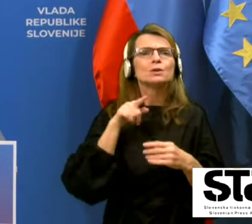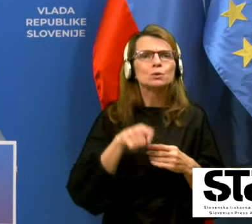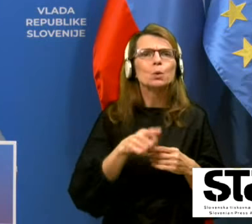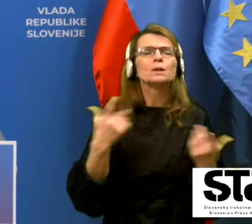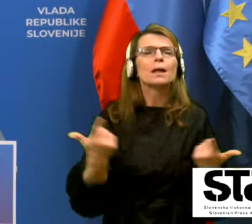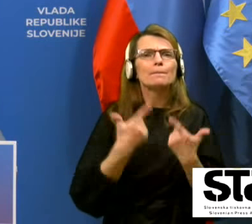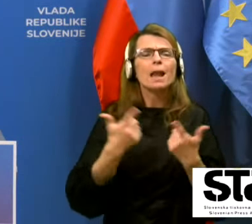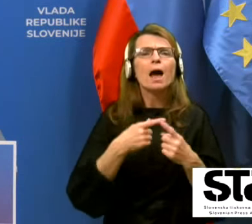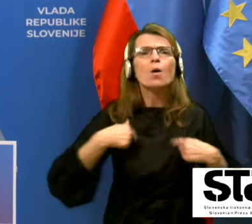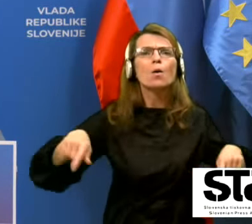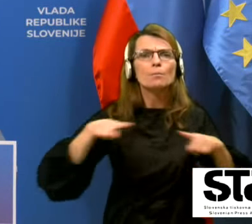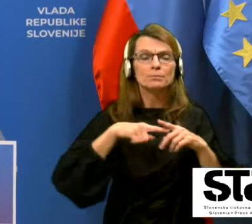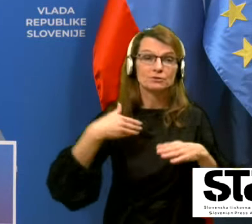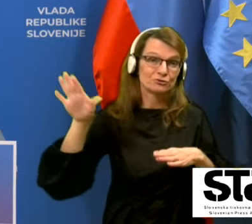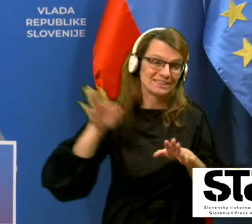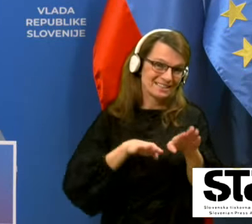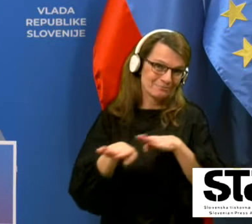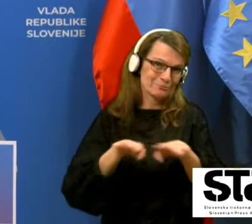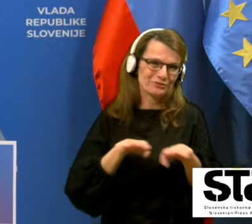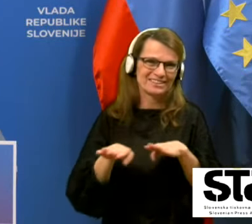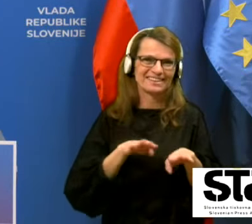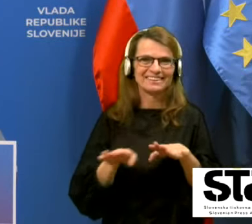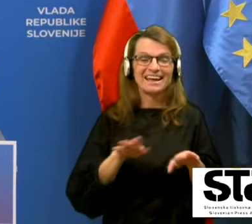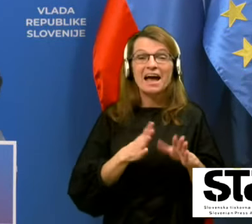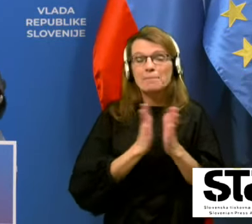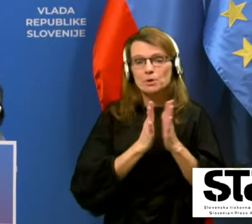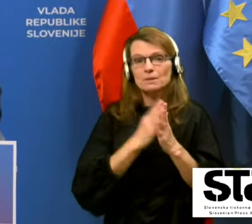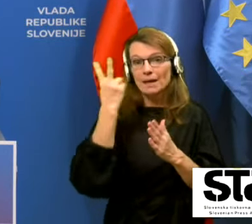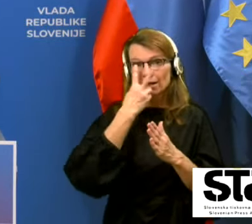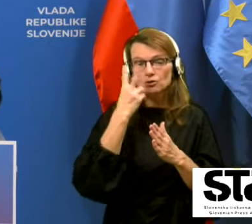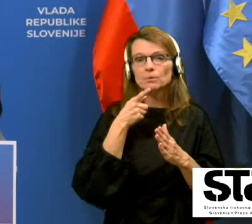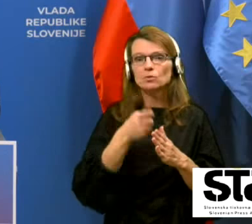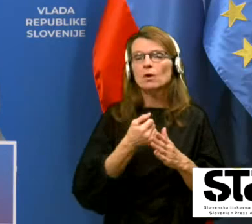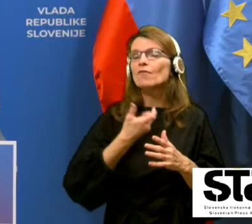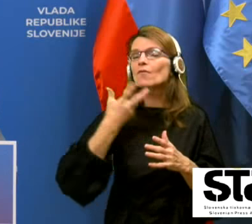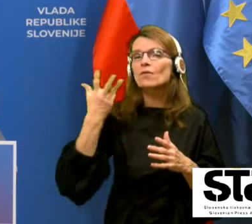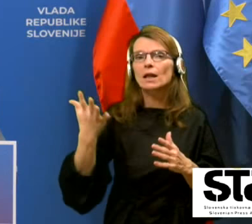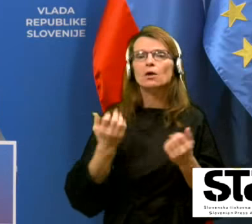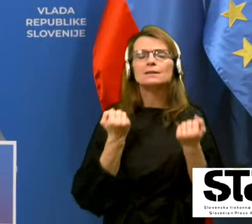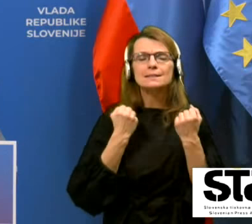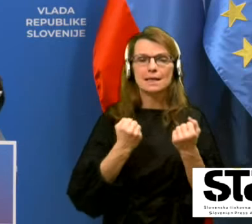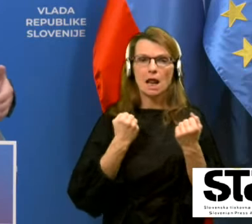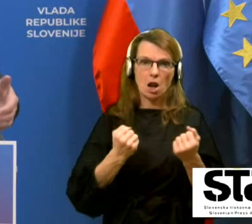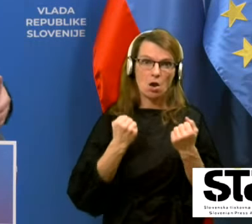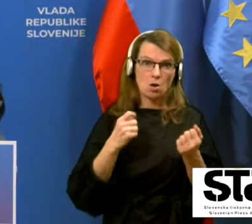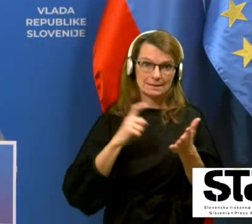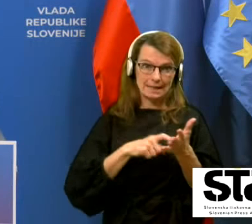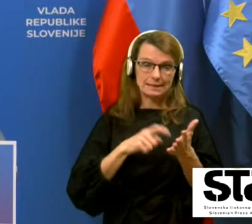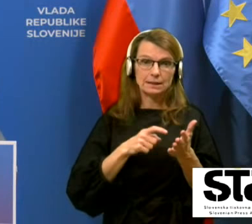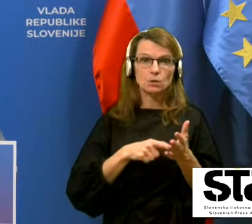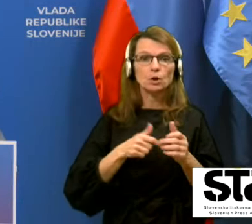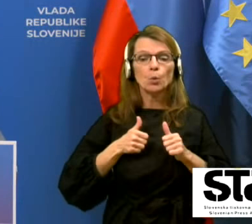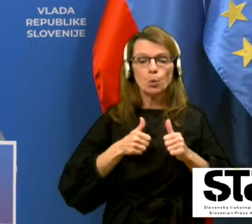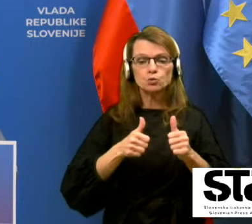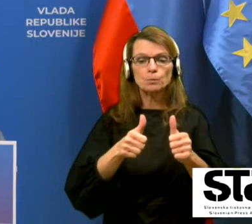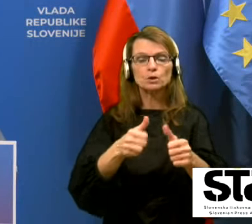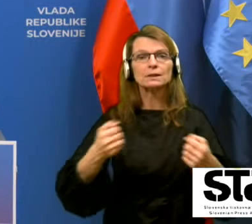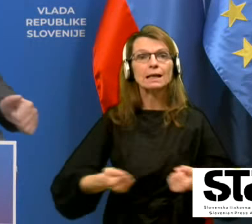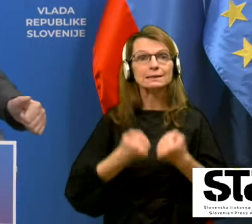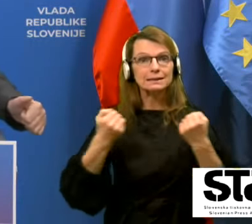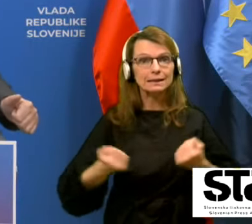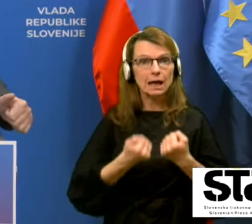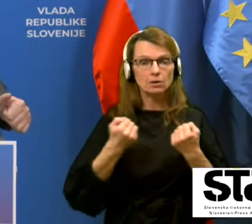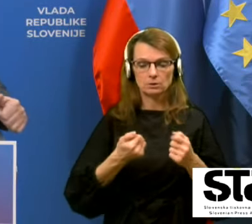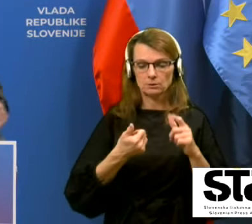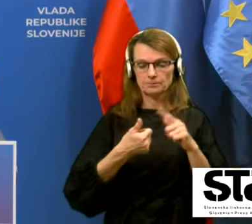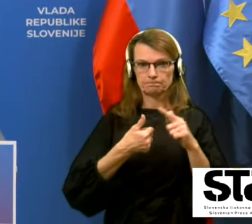lahko smučali. In prosim, da razumete, da gre za celo vrsto izjemno zahtevnih, usporednih dejavnosti. Gre